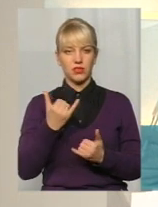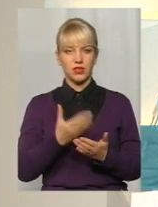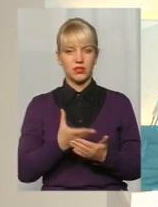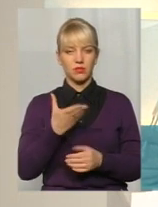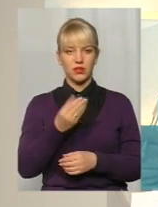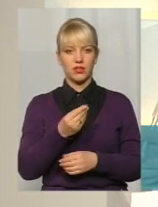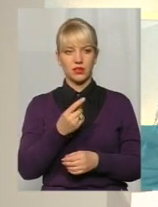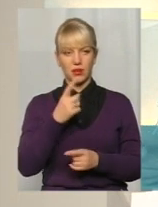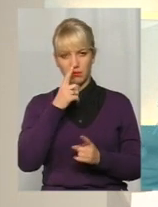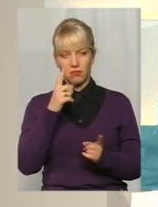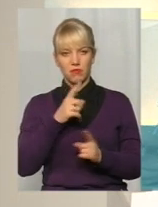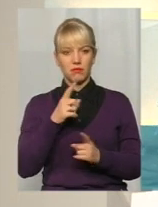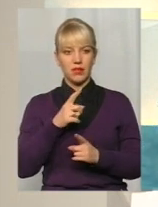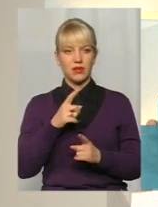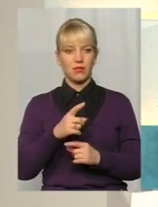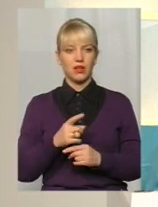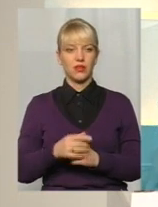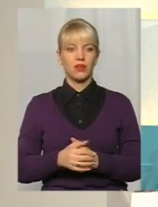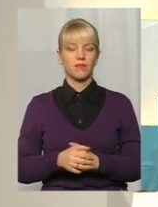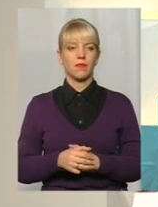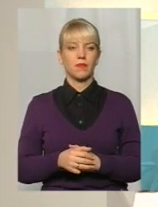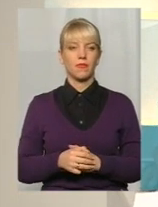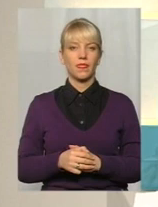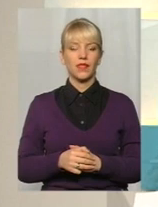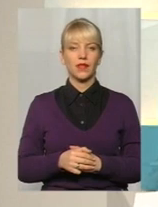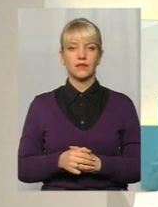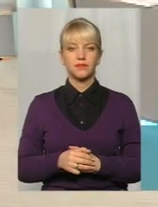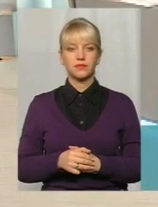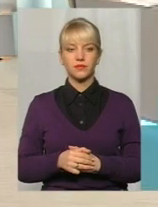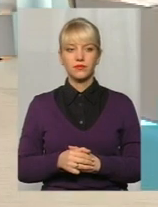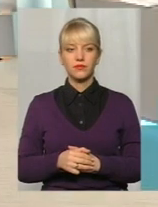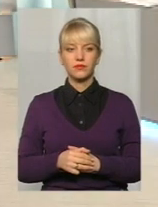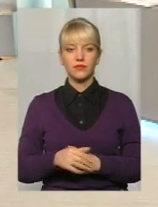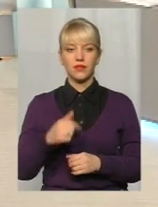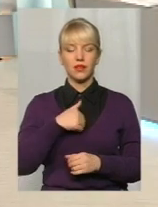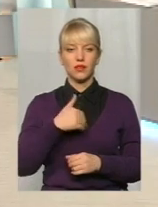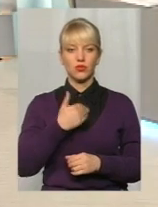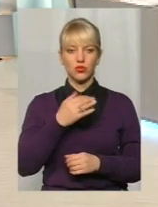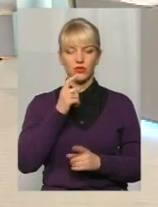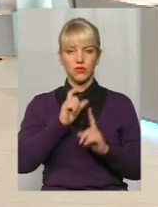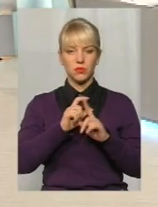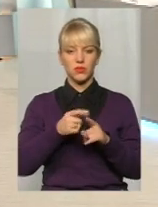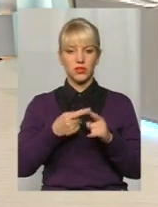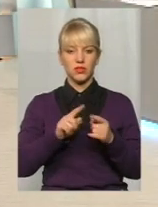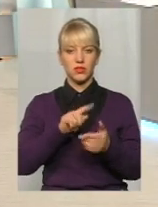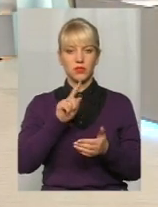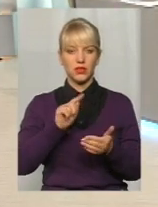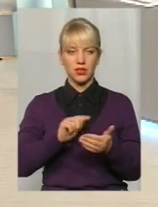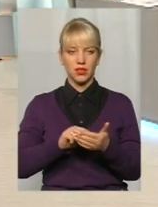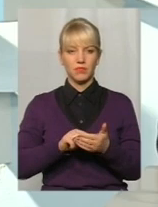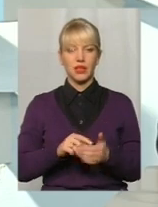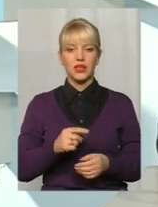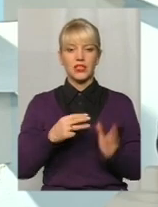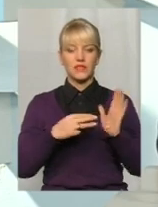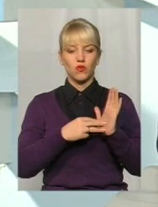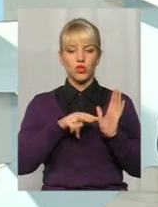під мінімальний пік? Дякую, ми почули ваше питання. Я хочу відповісти на це питання. З 8